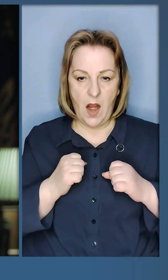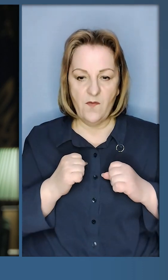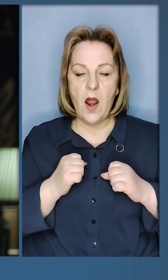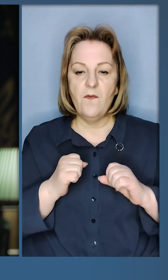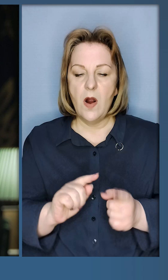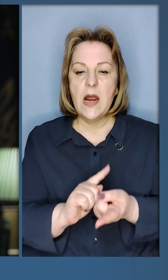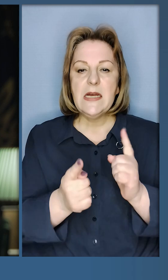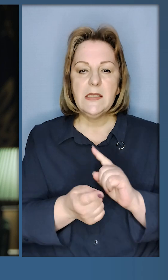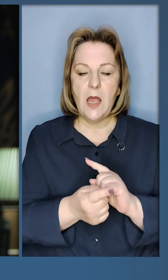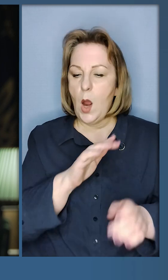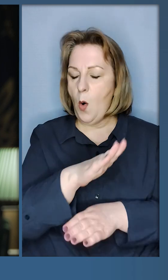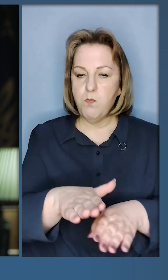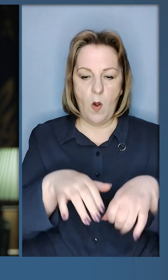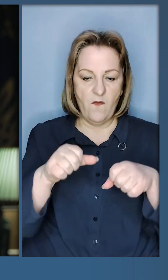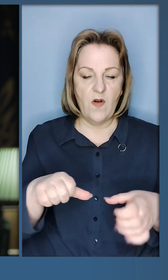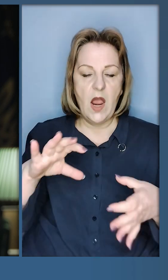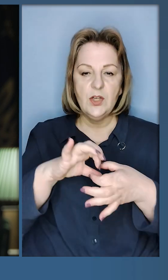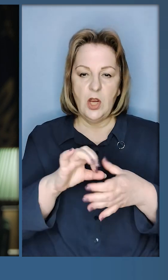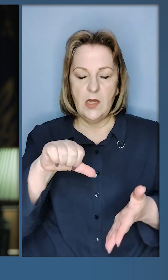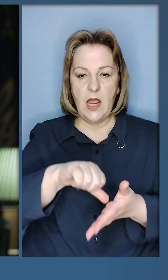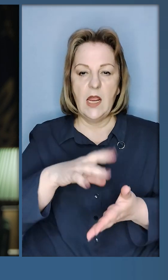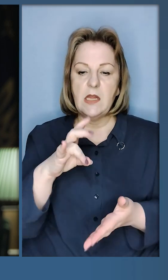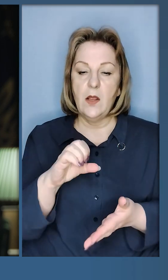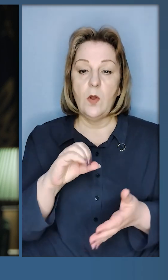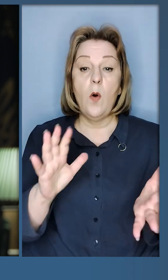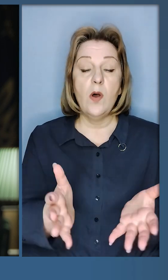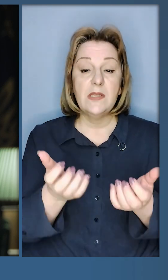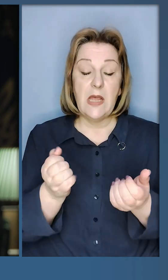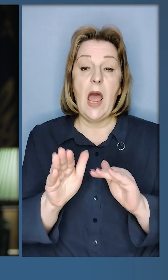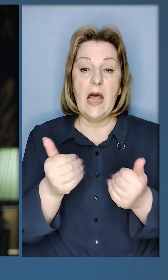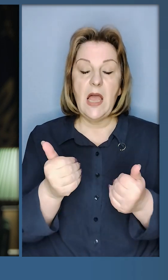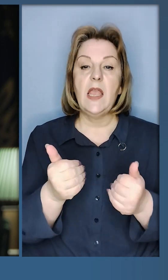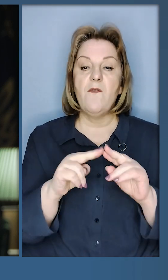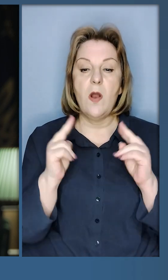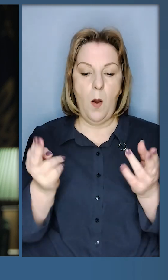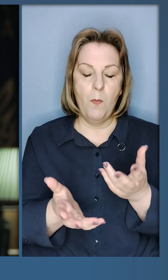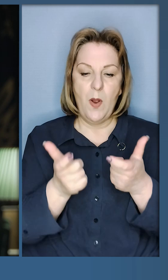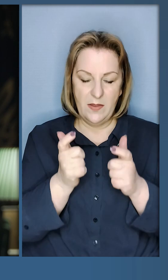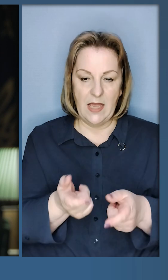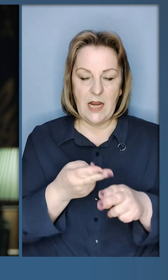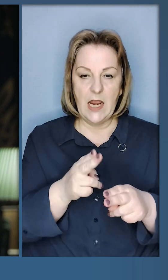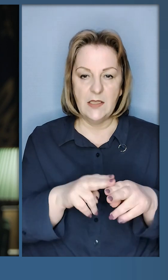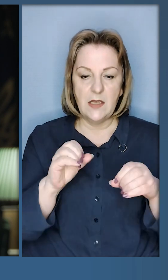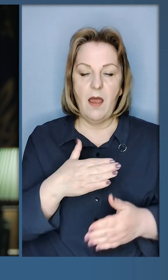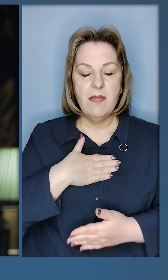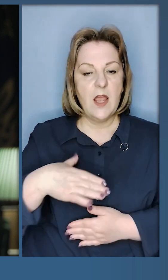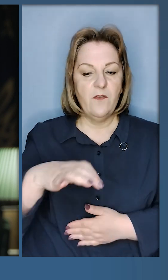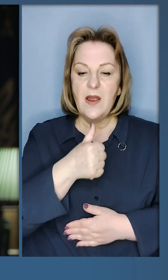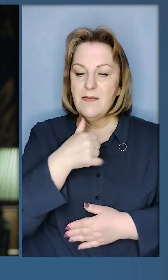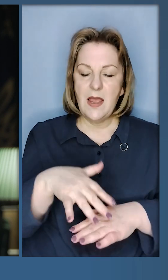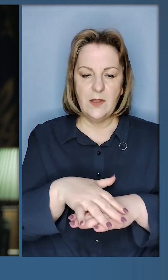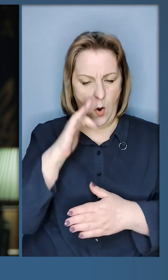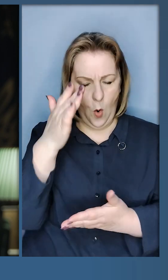нашого прагнення стати повноправним членом НАТО і закликав Альянс підтримати це рішення. Дякую усьому